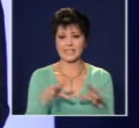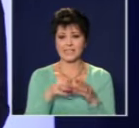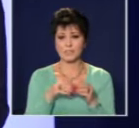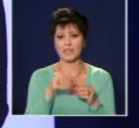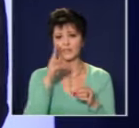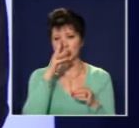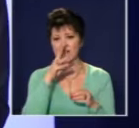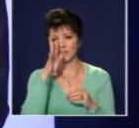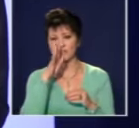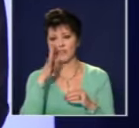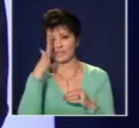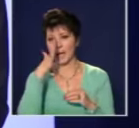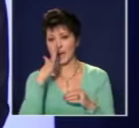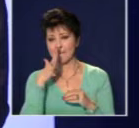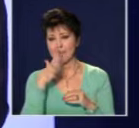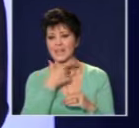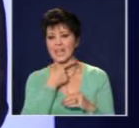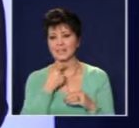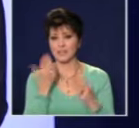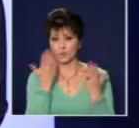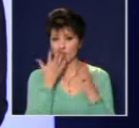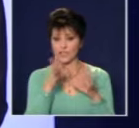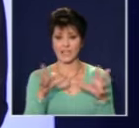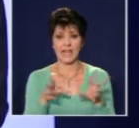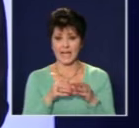заедно им се води на чущ език в българските училища